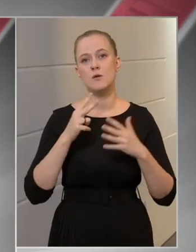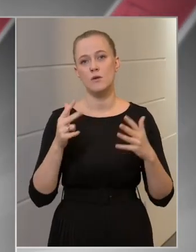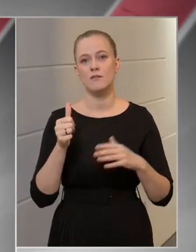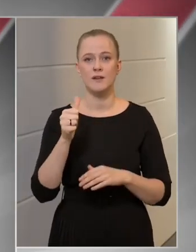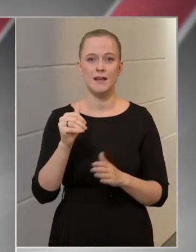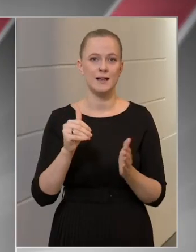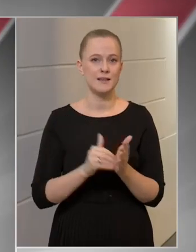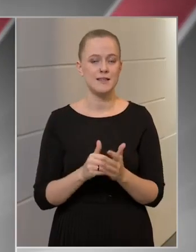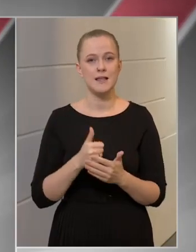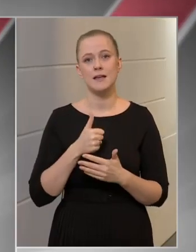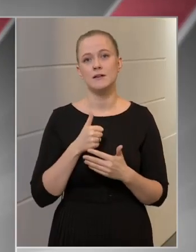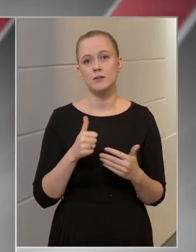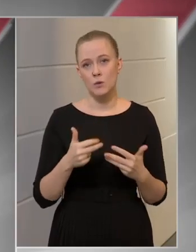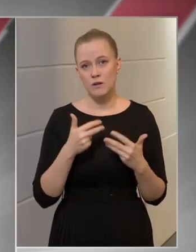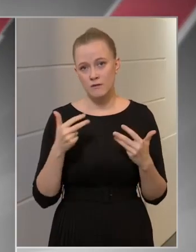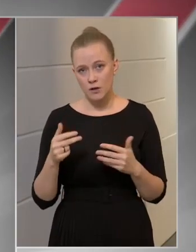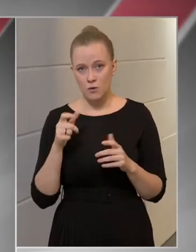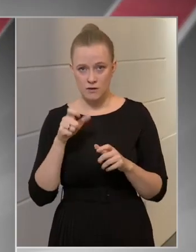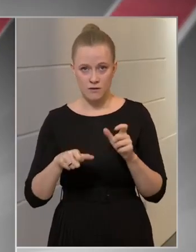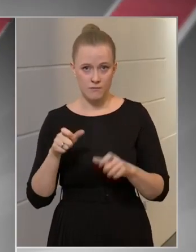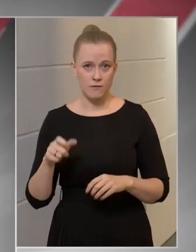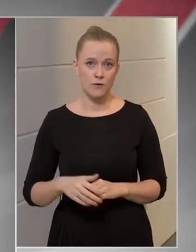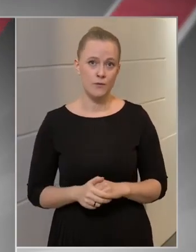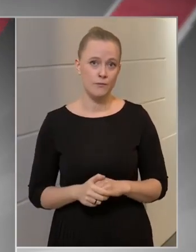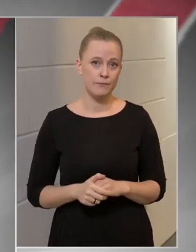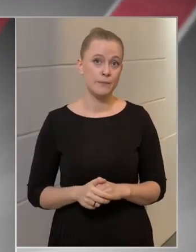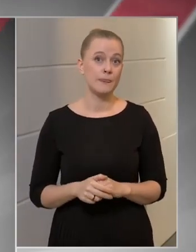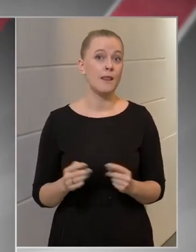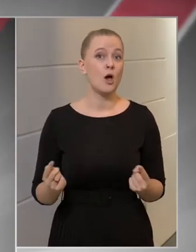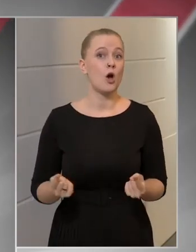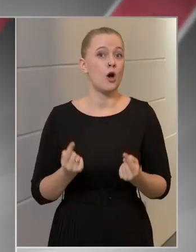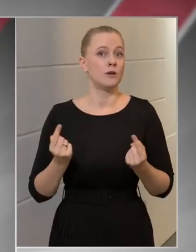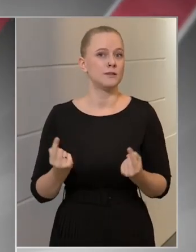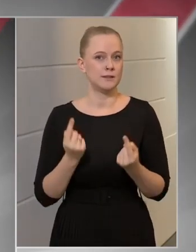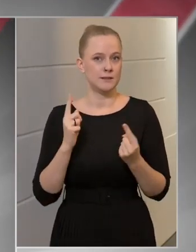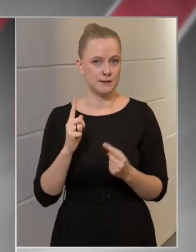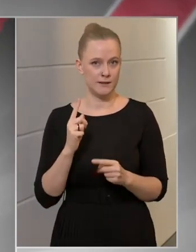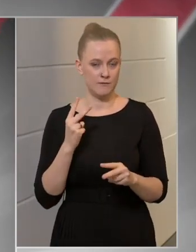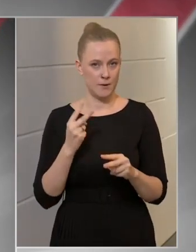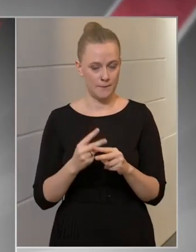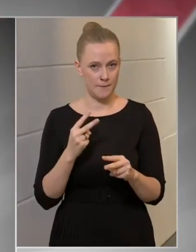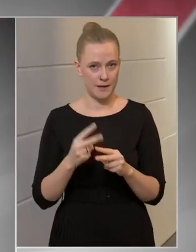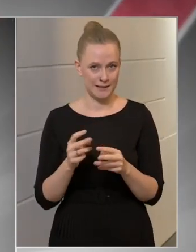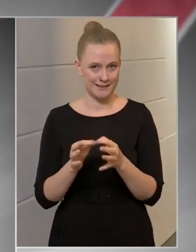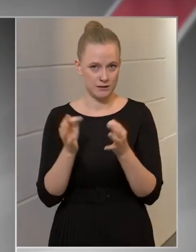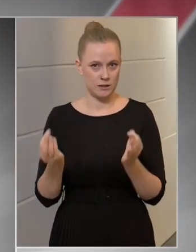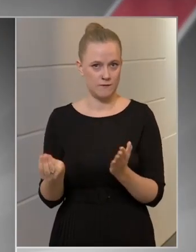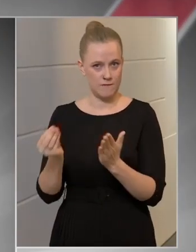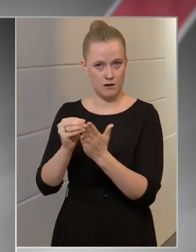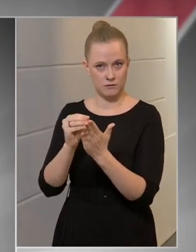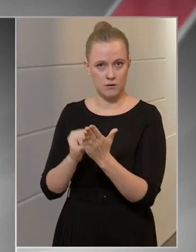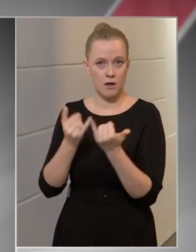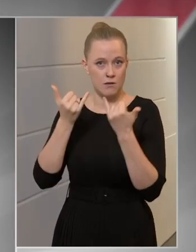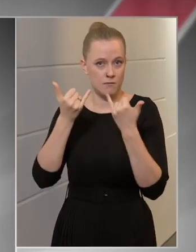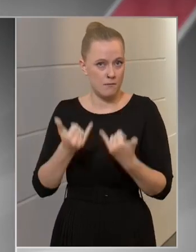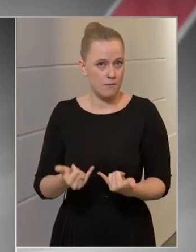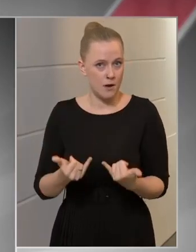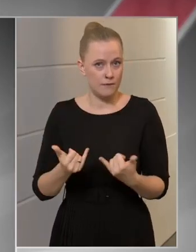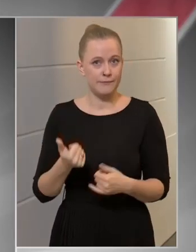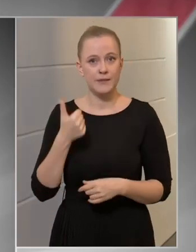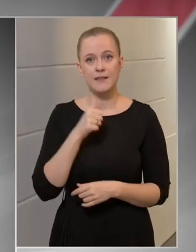.881 fő. Az aktív betegek, akiket nyilván tartunk a mai napon,